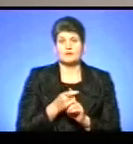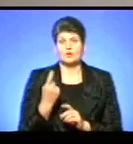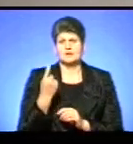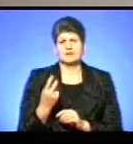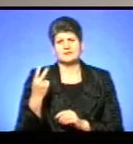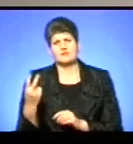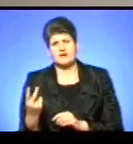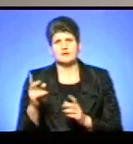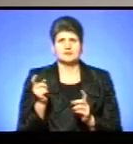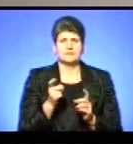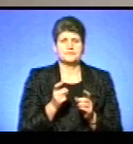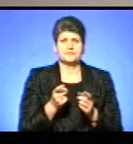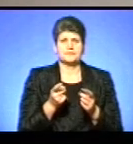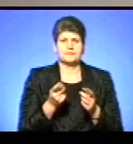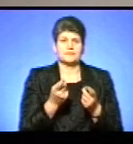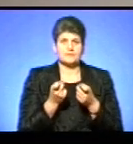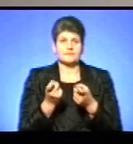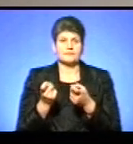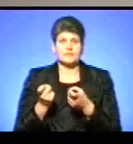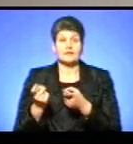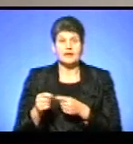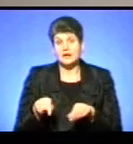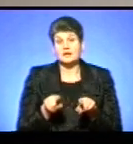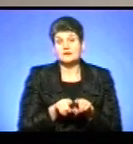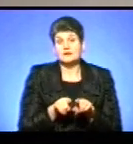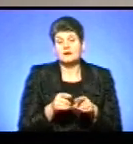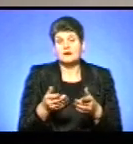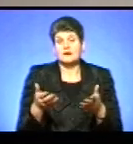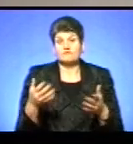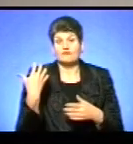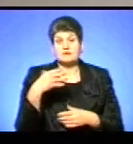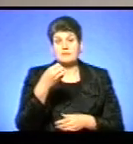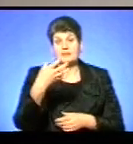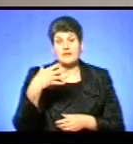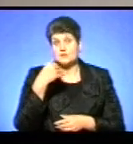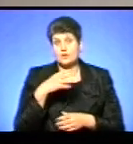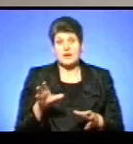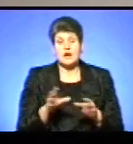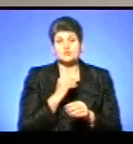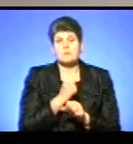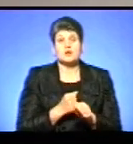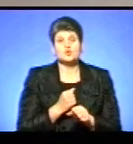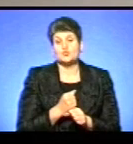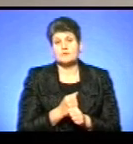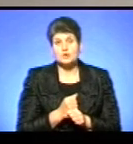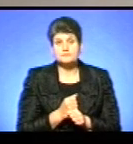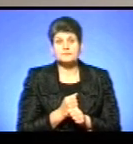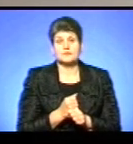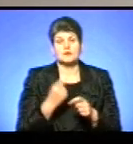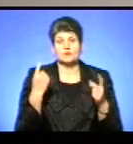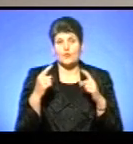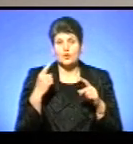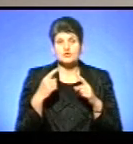дві учасниці. І так ми вже 15 років разом працюємо творчо.